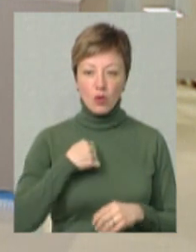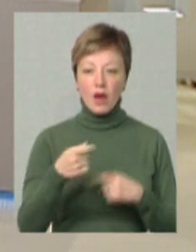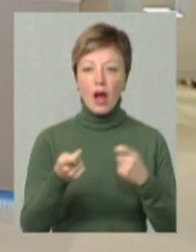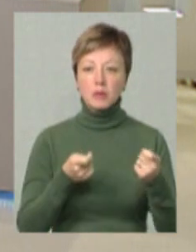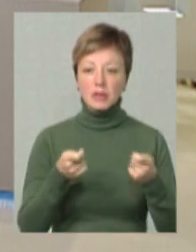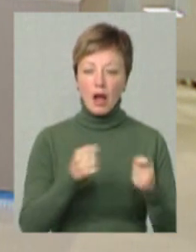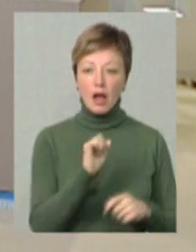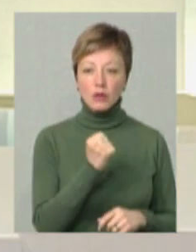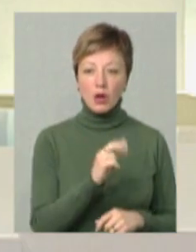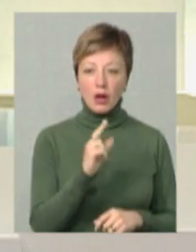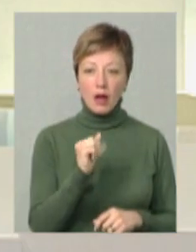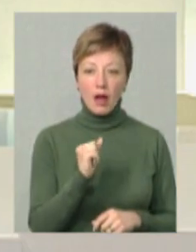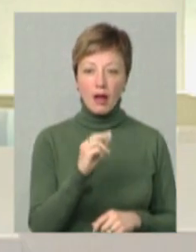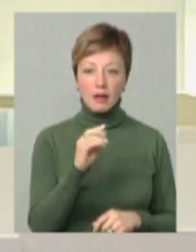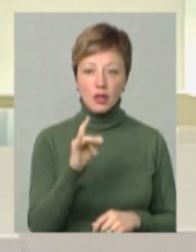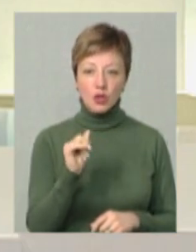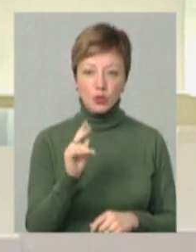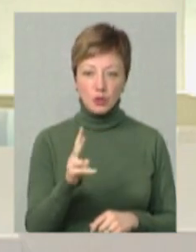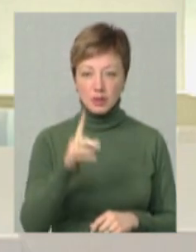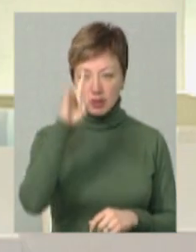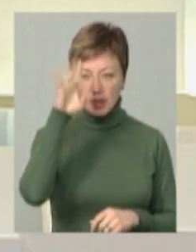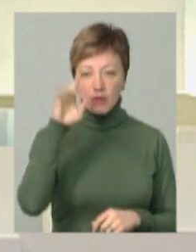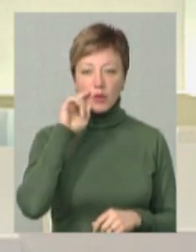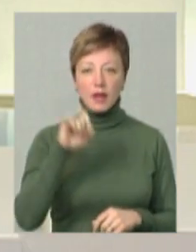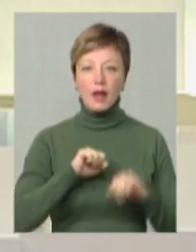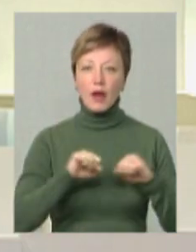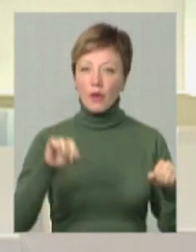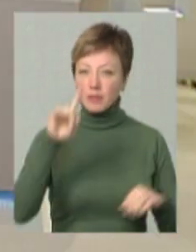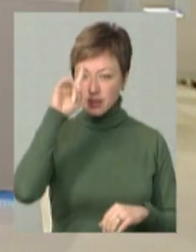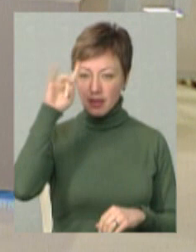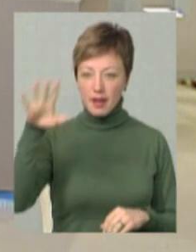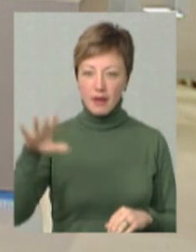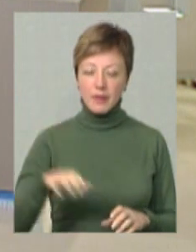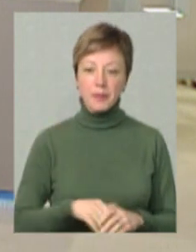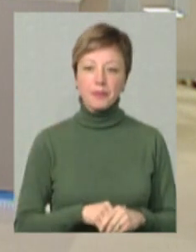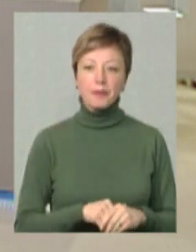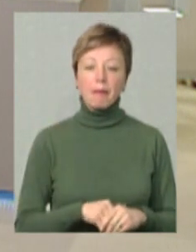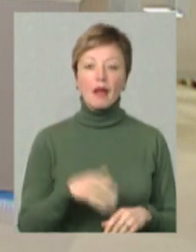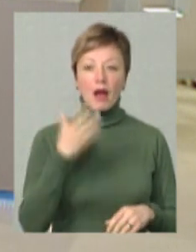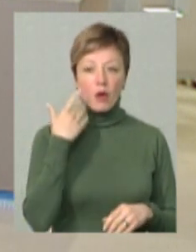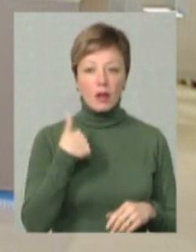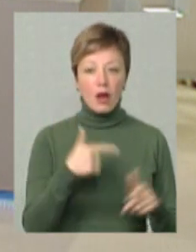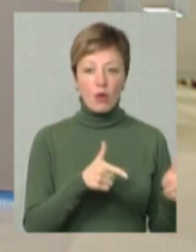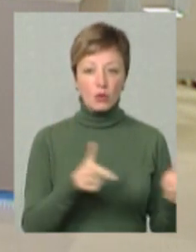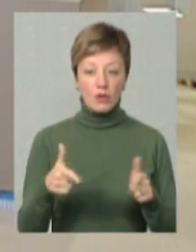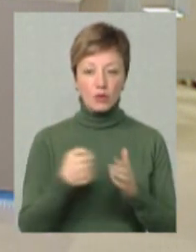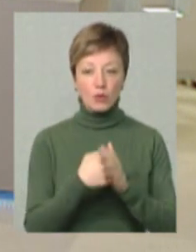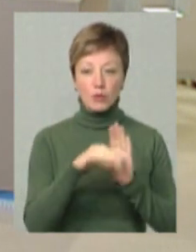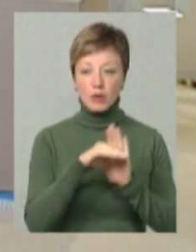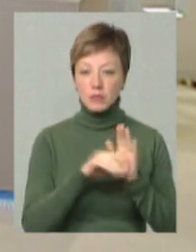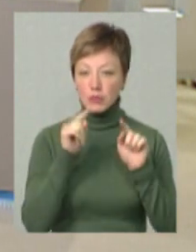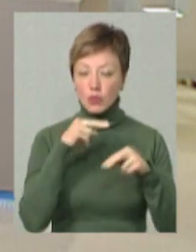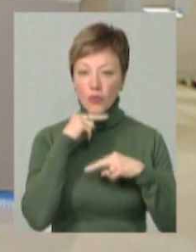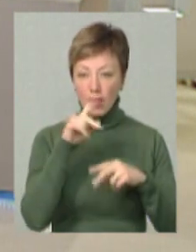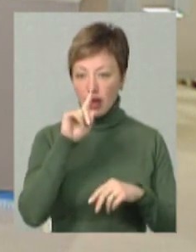адміністрації Анатолій Катеринчук. Слава Україні! Героям слава! От готуючись до передачі, пане Анатолію звернуло увагу на те, що